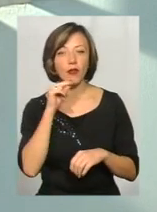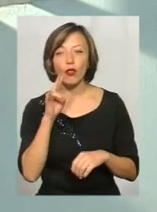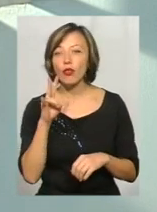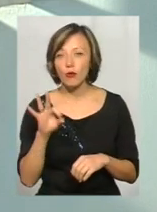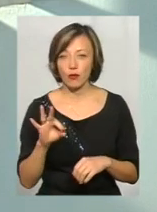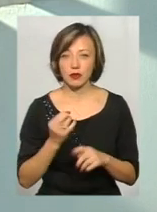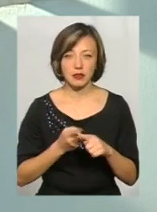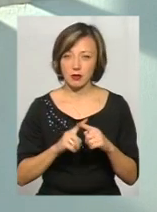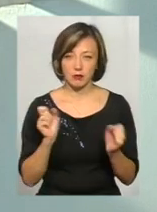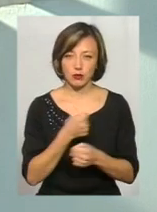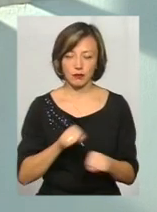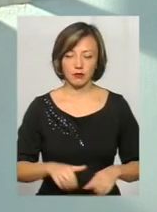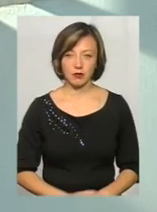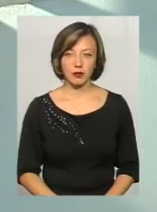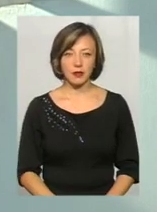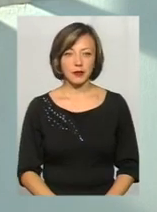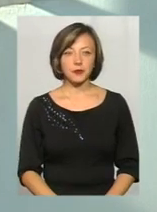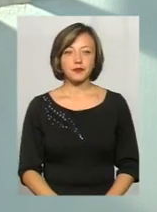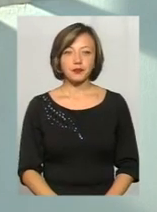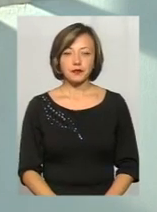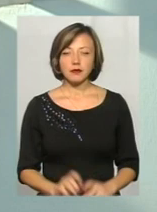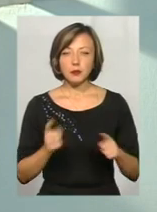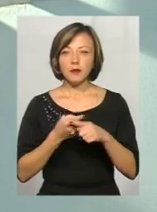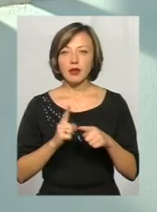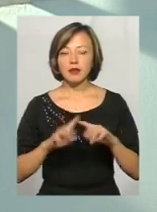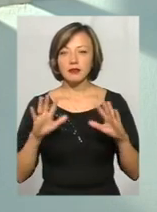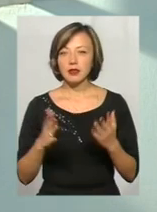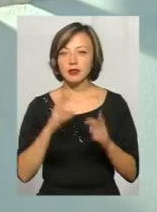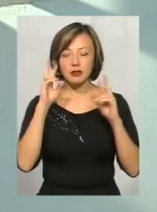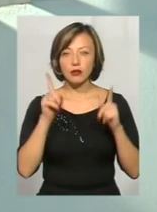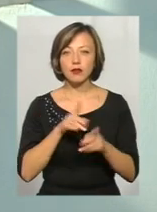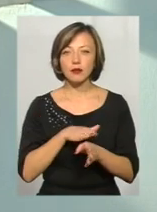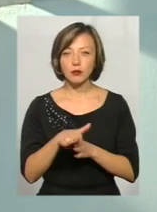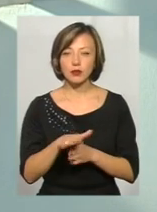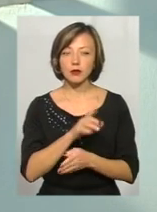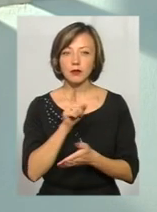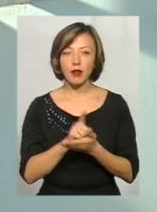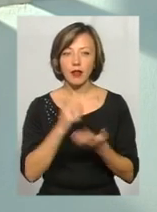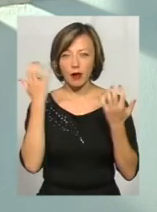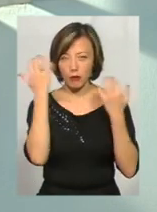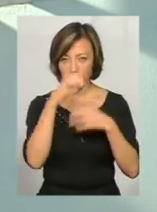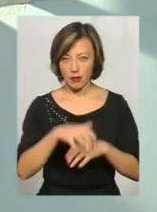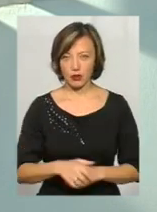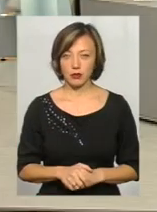Просто, щоб це сталося, я не знаю, що має відбутися, щоб це відбулось непомітно.